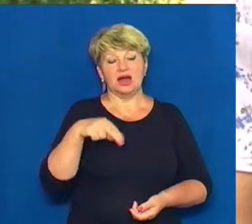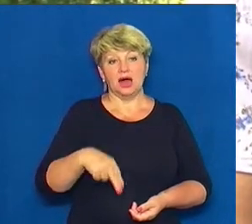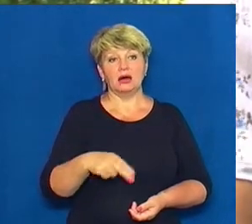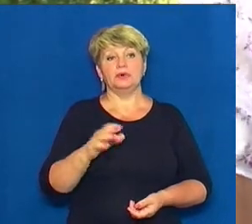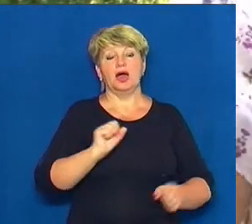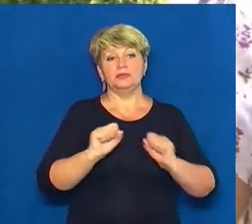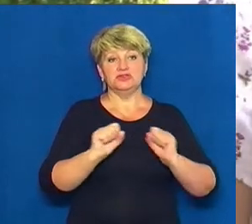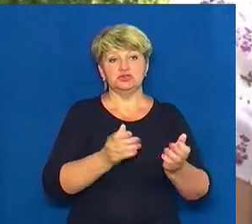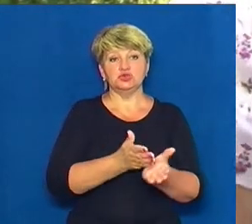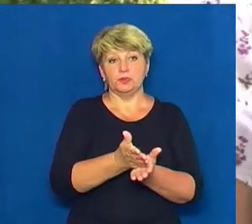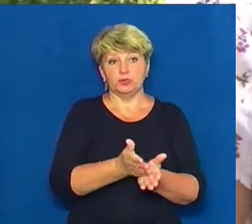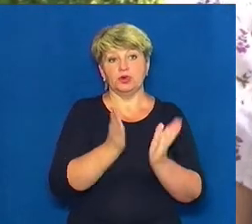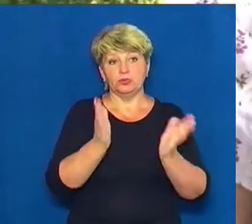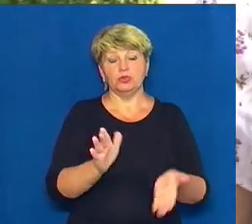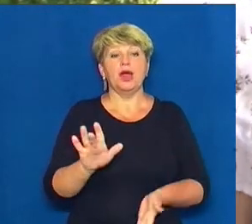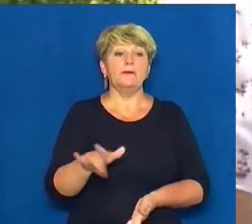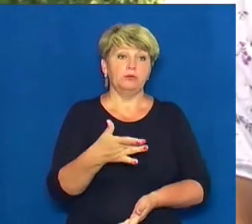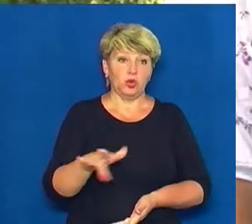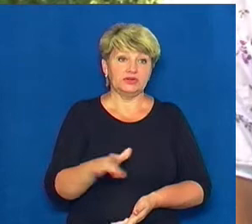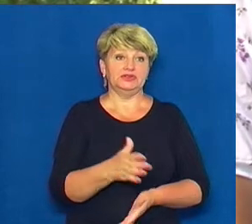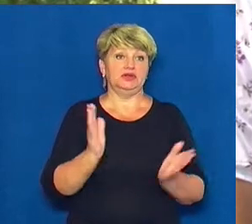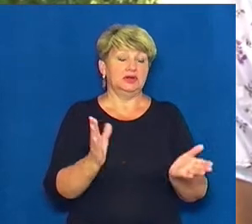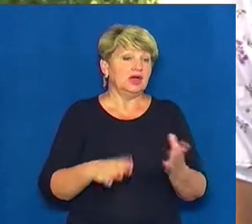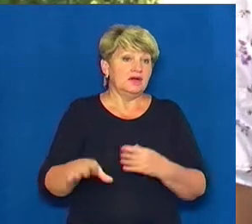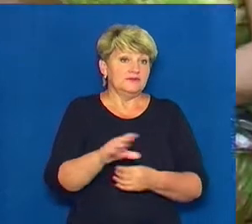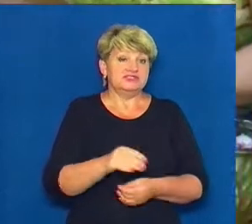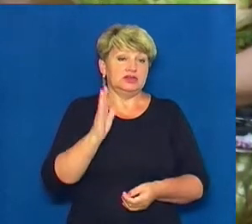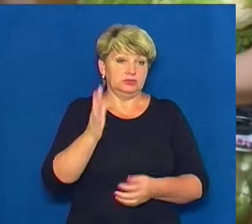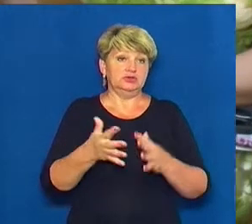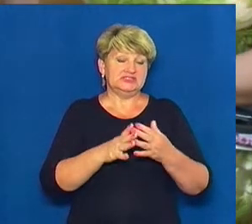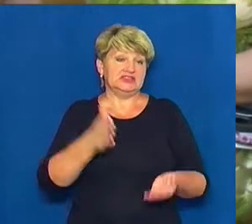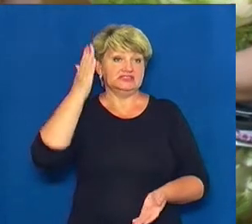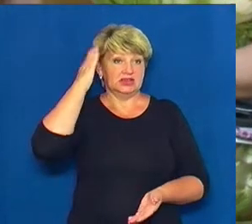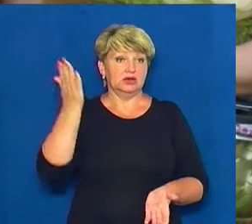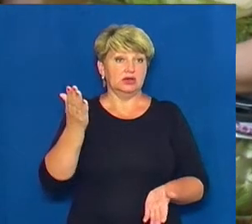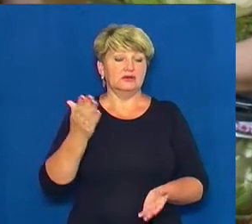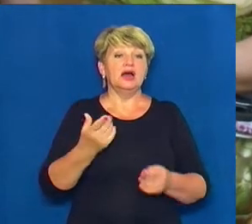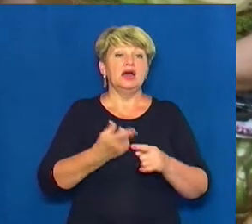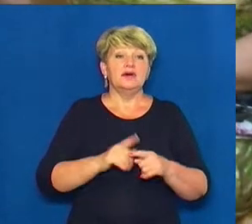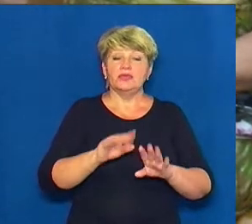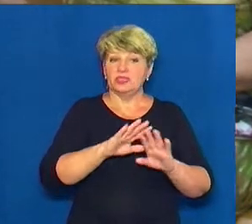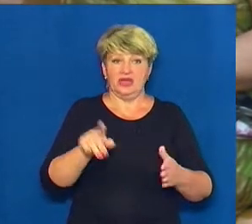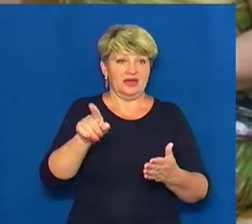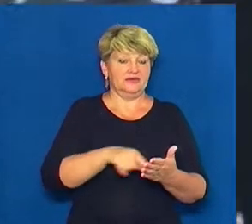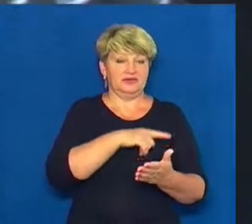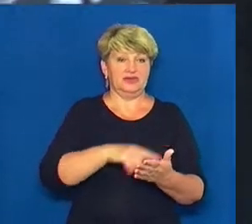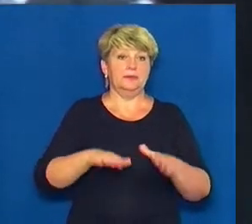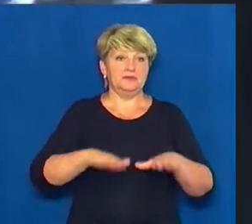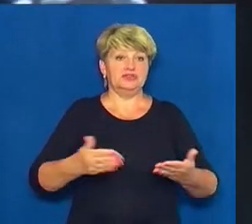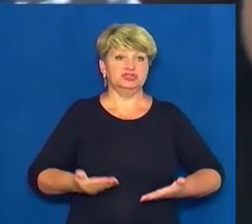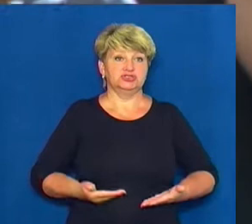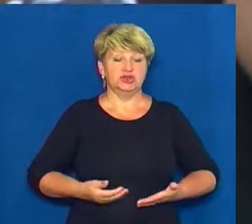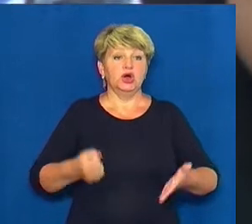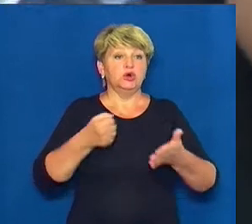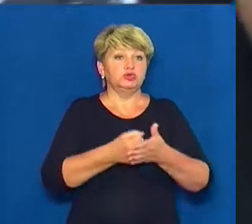будуть надаватися, і бухгалтерія, і все, тут і сільський голова. У це не вірить місцева жителька Галина Безсмертна. Каже, до